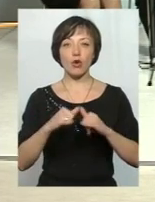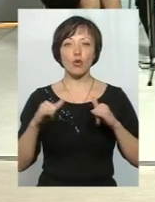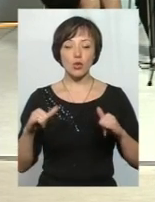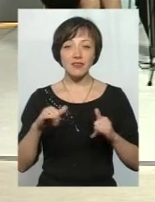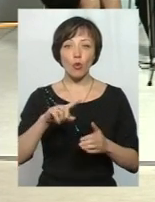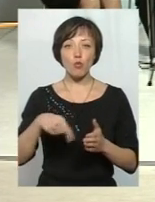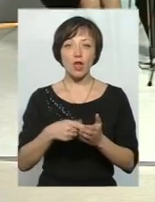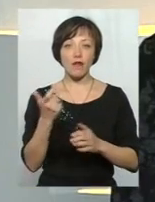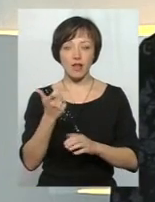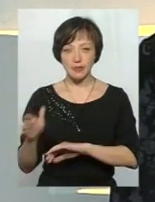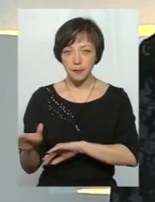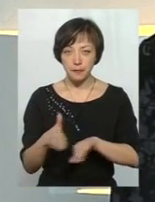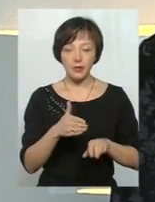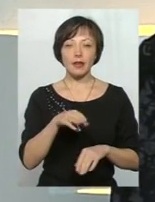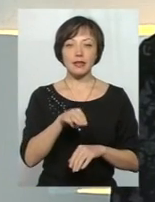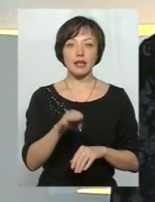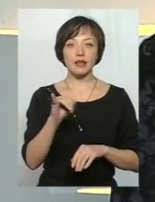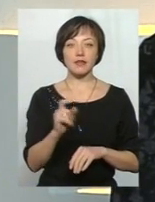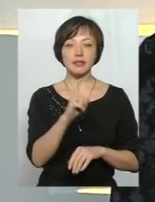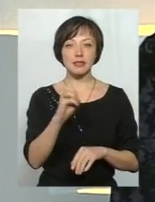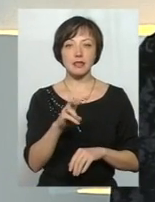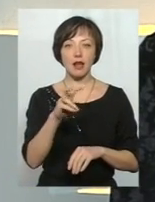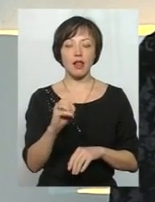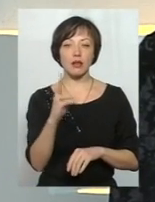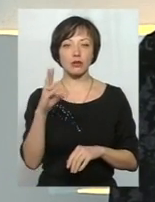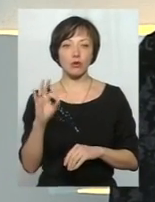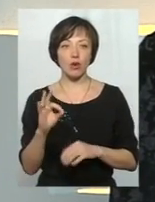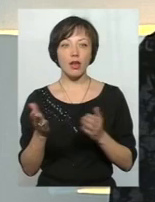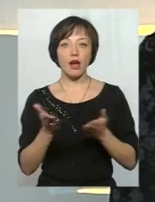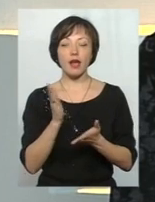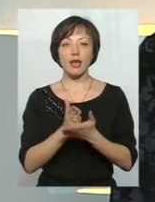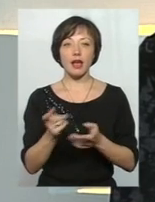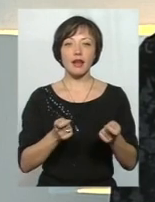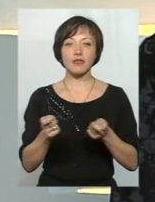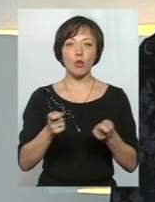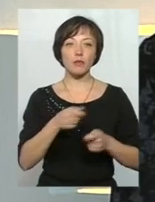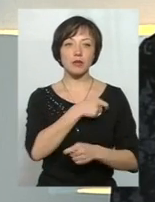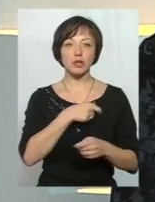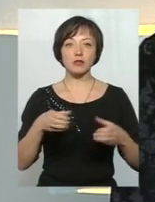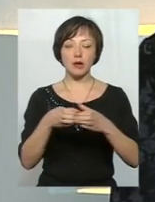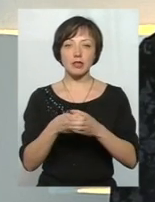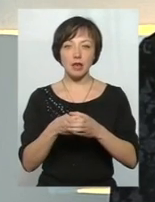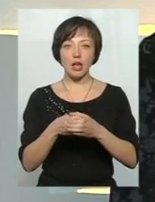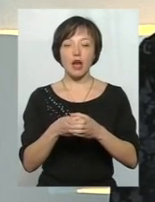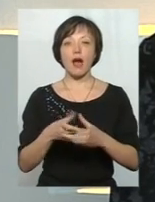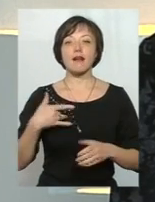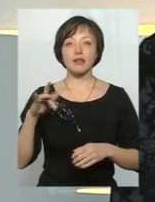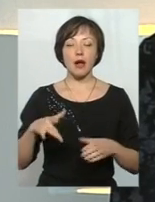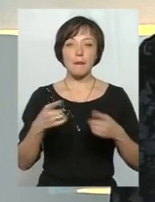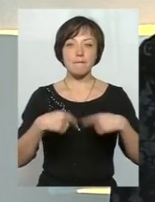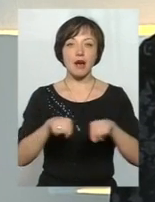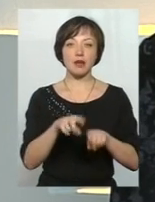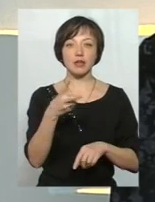Також у нас у студії Тетяна Іванівна Зеленко, яка є керівником депутатської фракції радикальної партії Олега Ляшка,